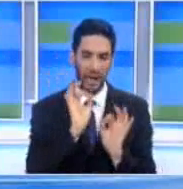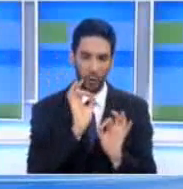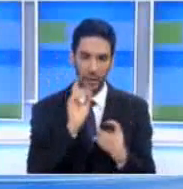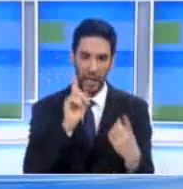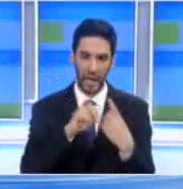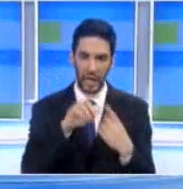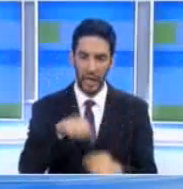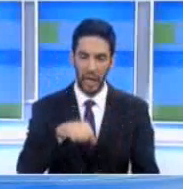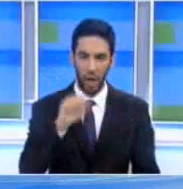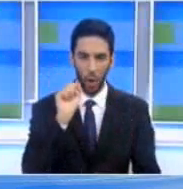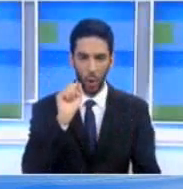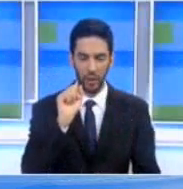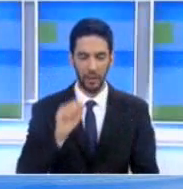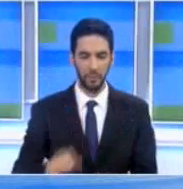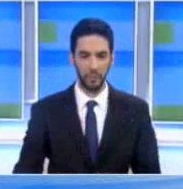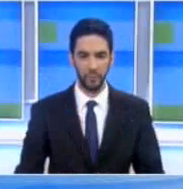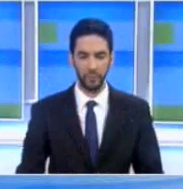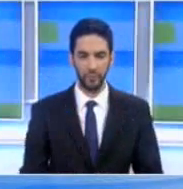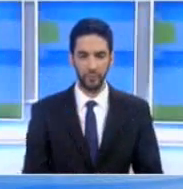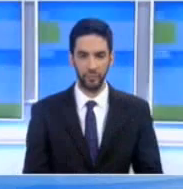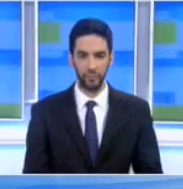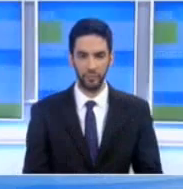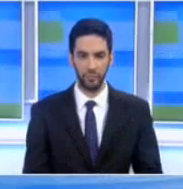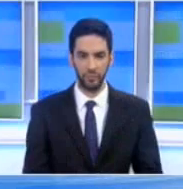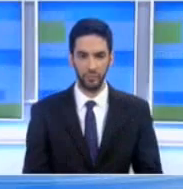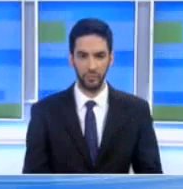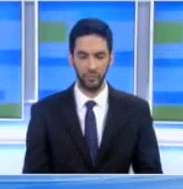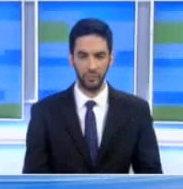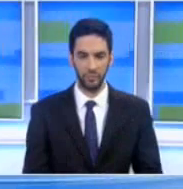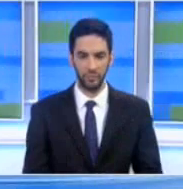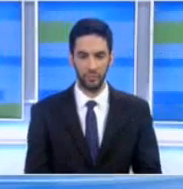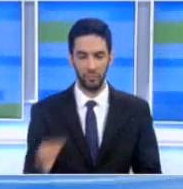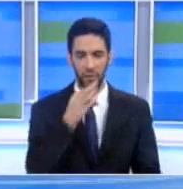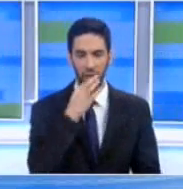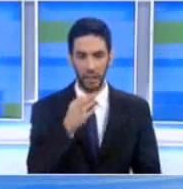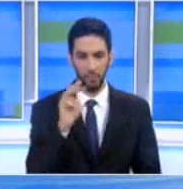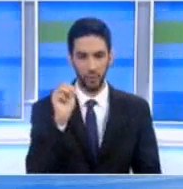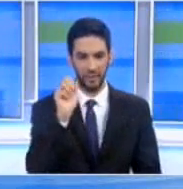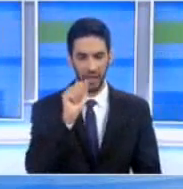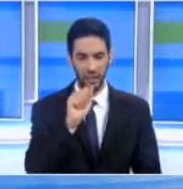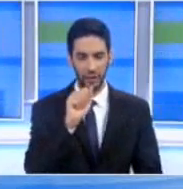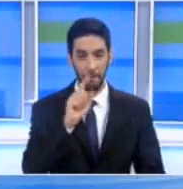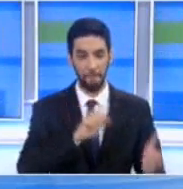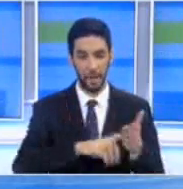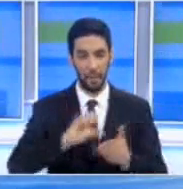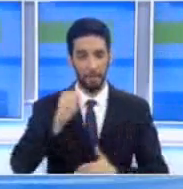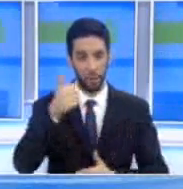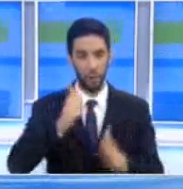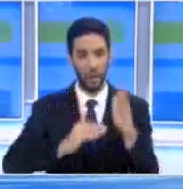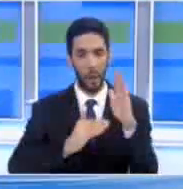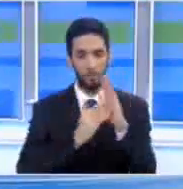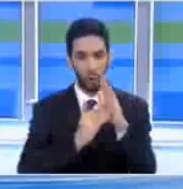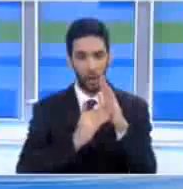πρόεδρο Αναστασιάδη στο πλαίσιο των επαγματεύσεων για το Κυπριακό θέτει όρο ο κύριος Ακίντζη να υπάρξει διόθωση όπως